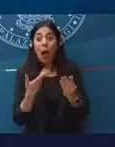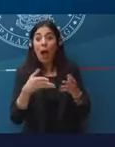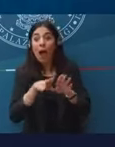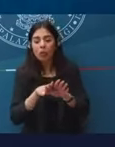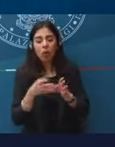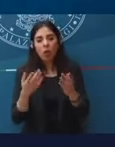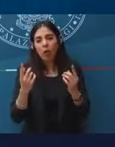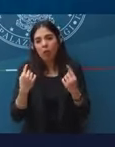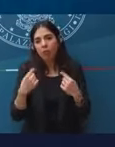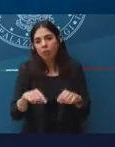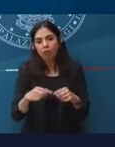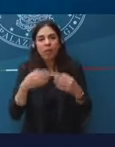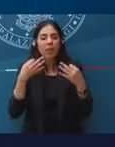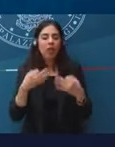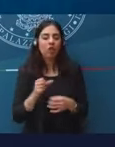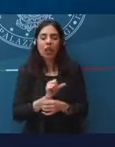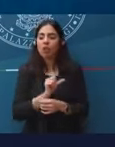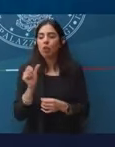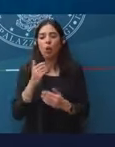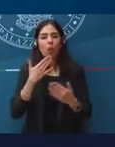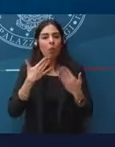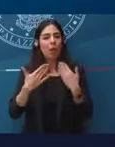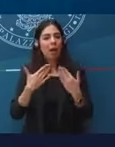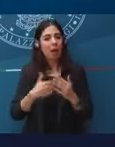il Parlamento, soltanto il Parlamento.